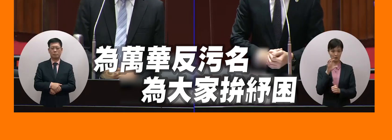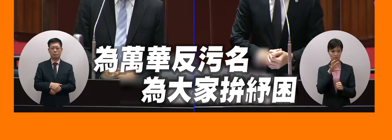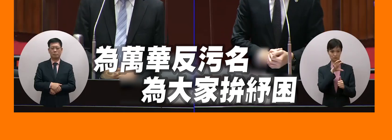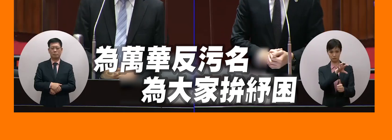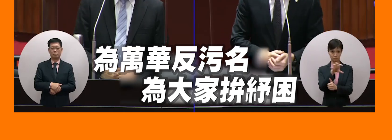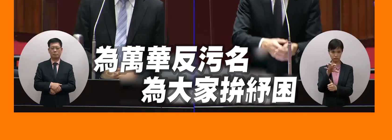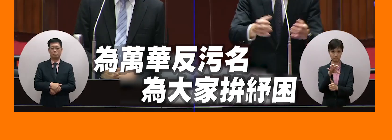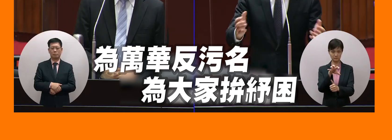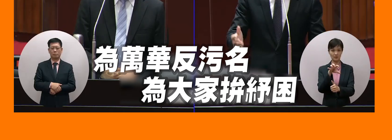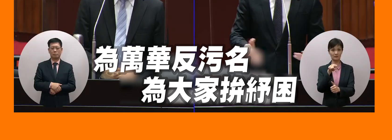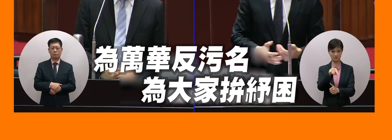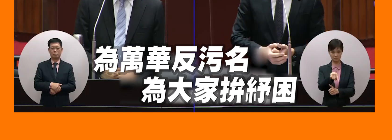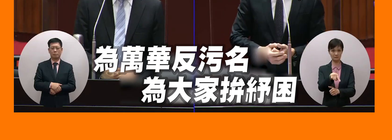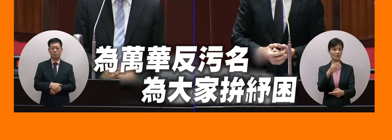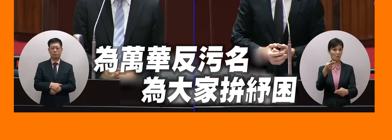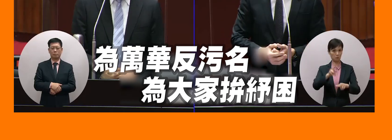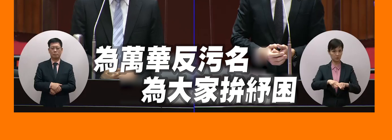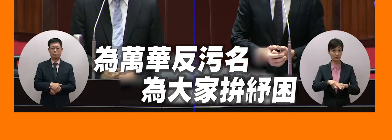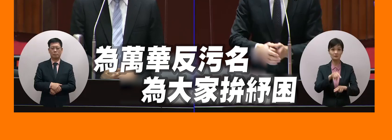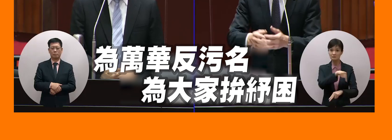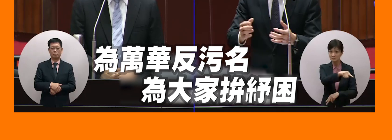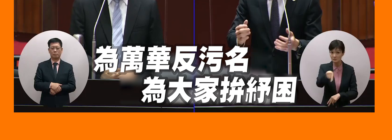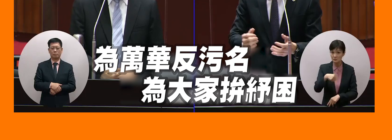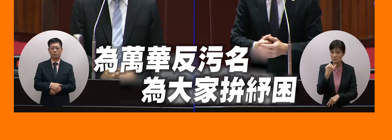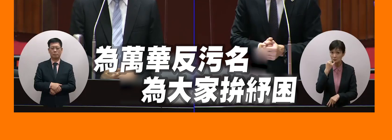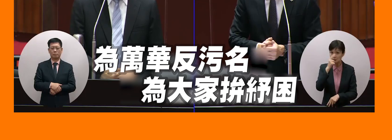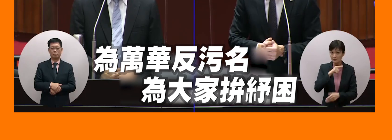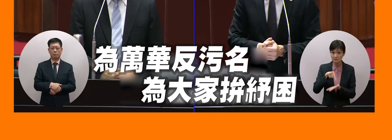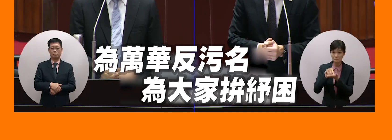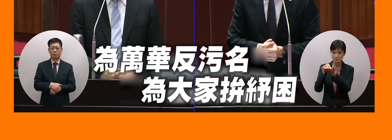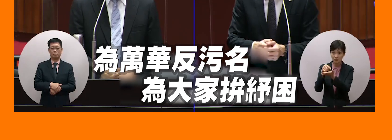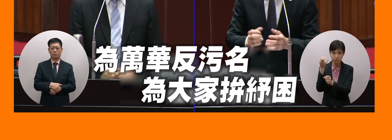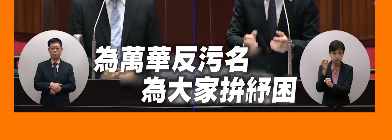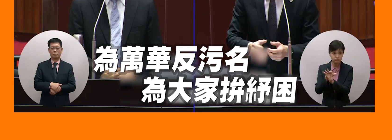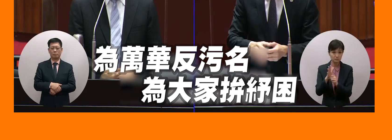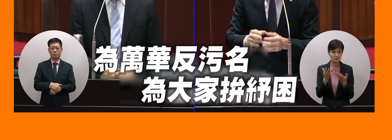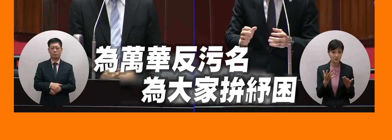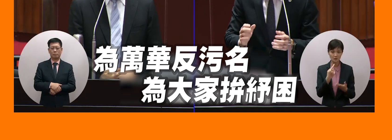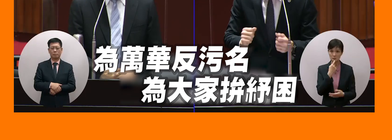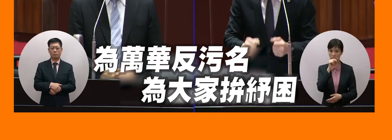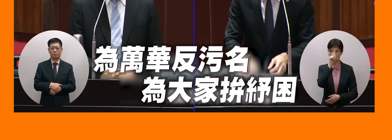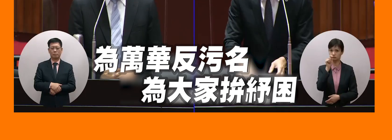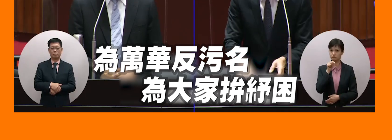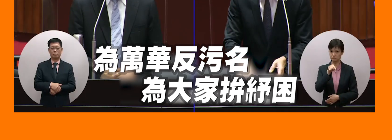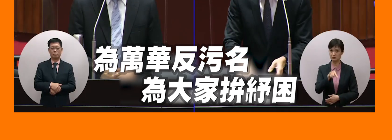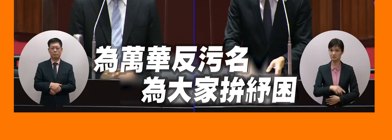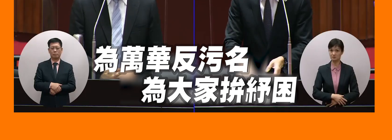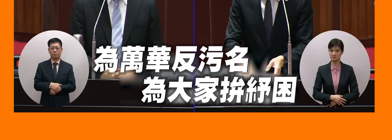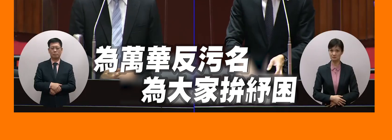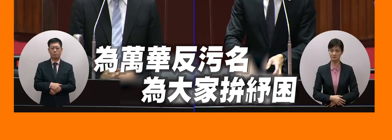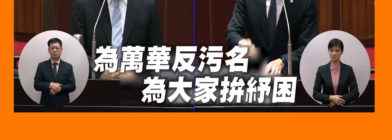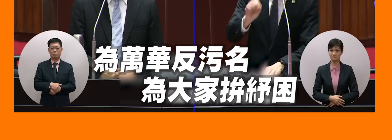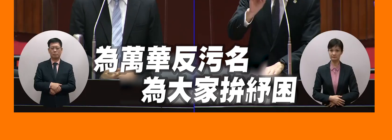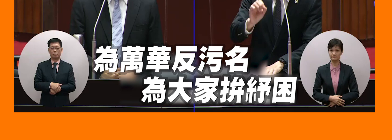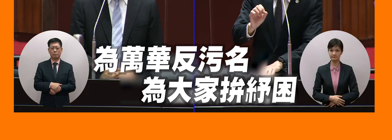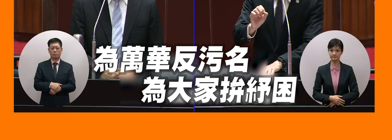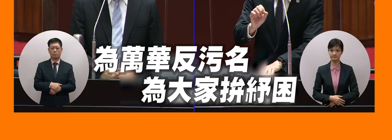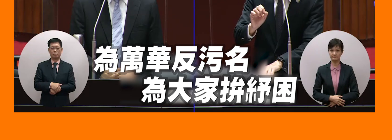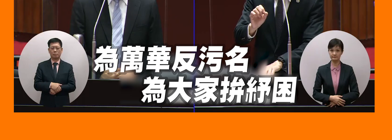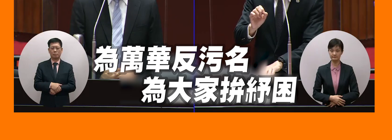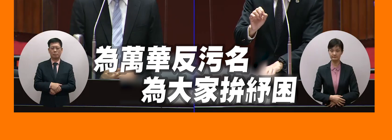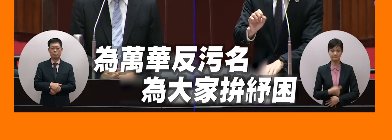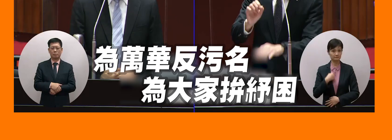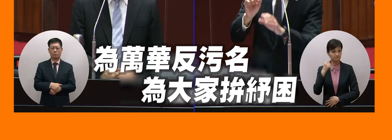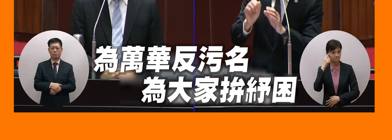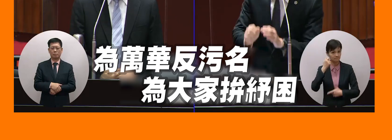的店家都提供這些都可以行行補助這都大家的疑問問題都很多所以我具